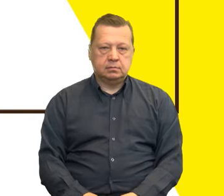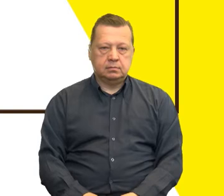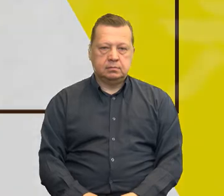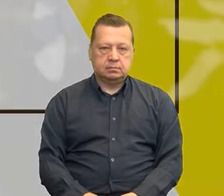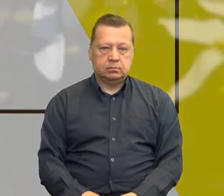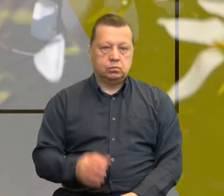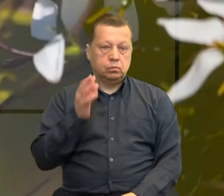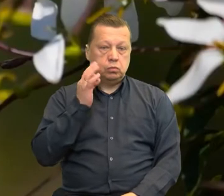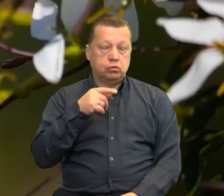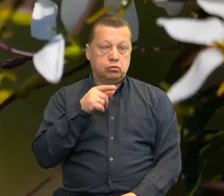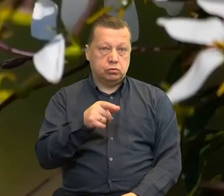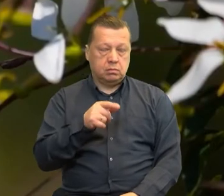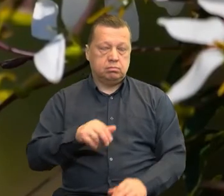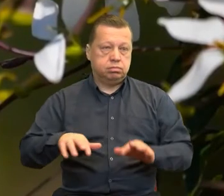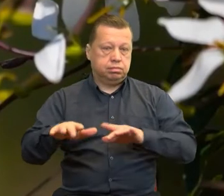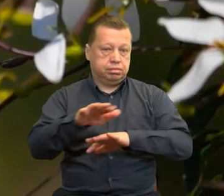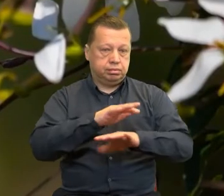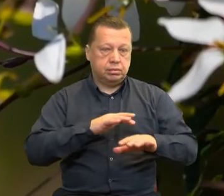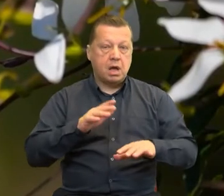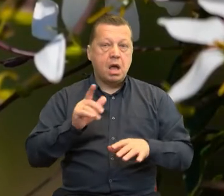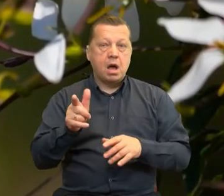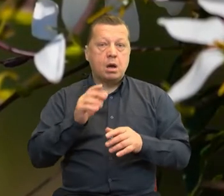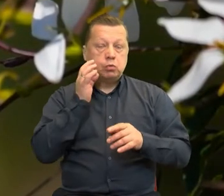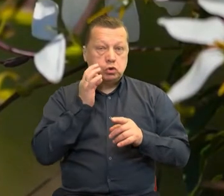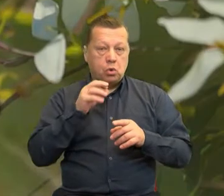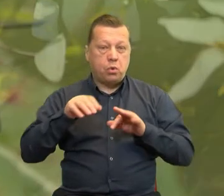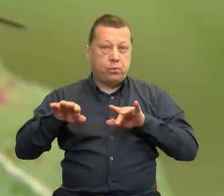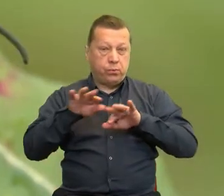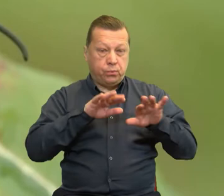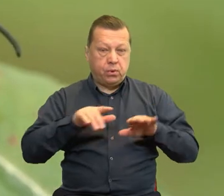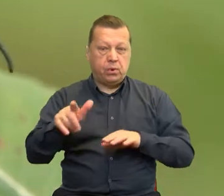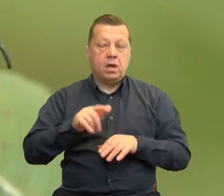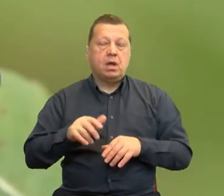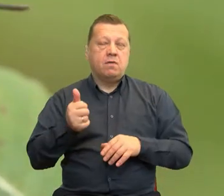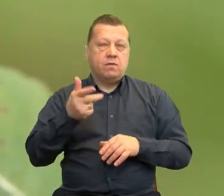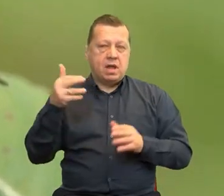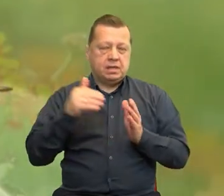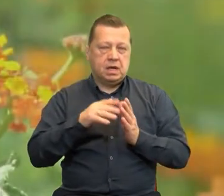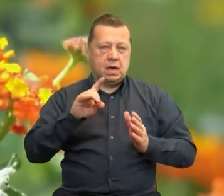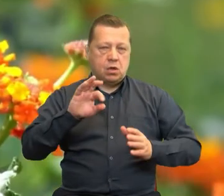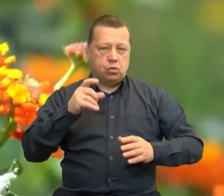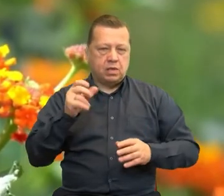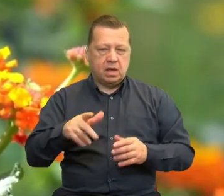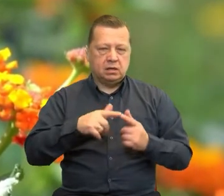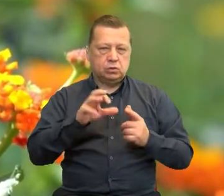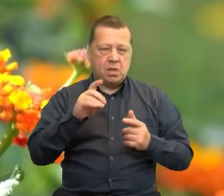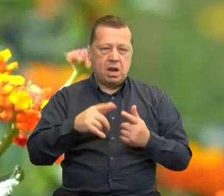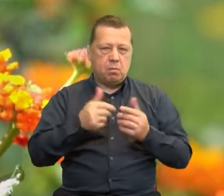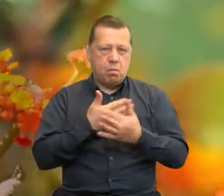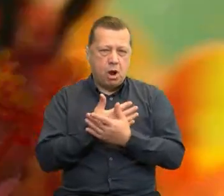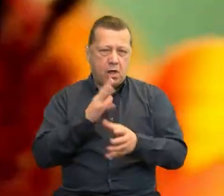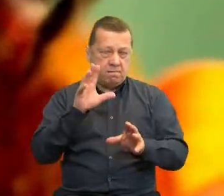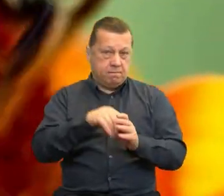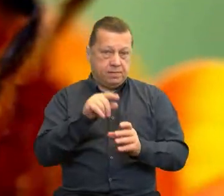Pszczoła nie jedno ma imię. A pszczoła miodna to tylko jeden z tysięcy gatunków owadów. Dzikich pszczół, trzmieli, motyli, którym